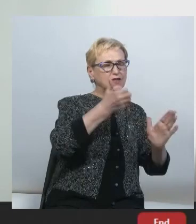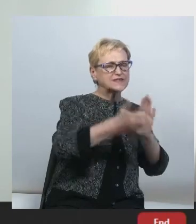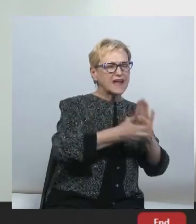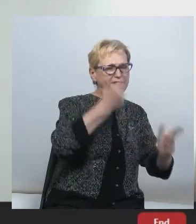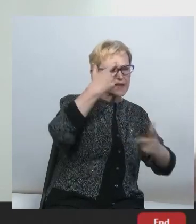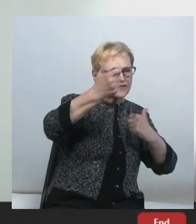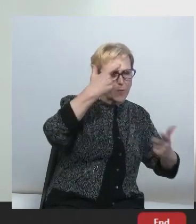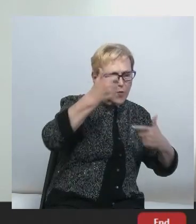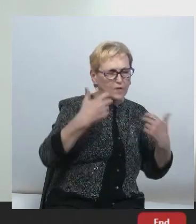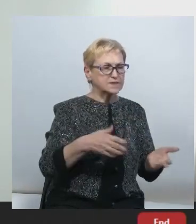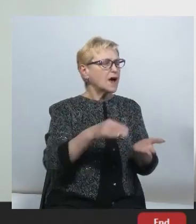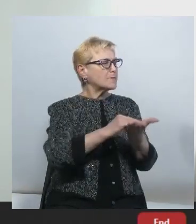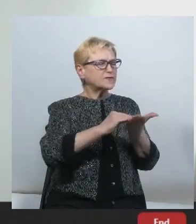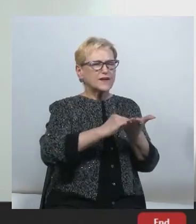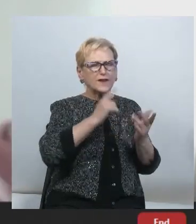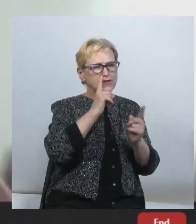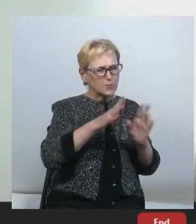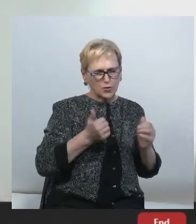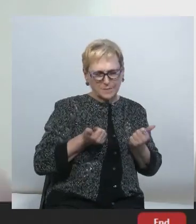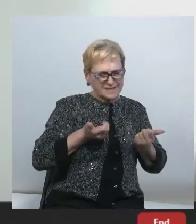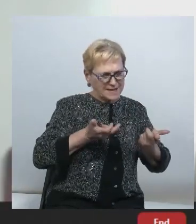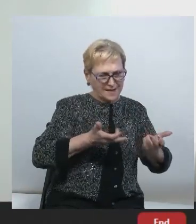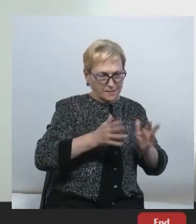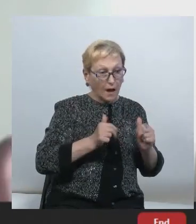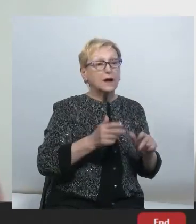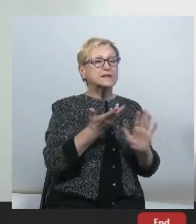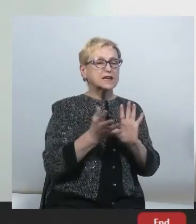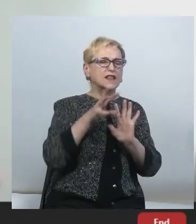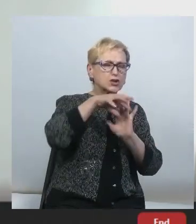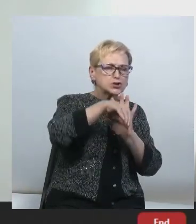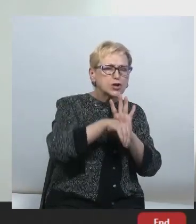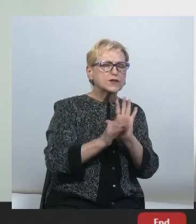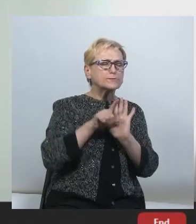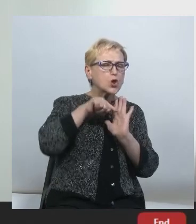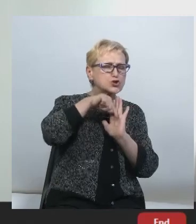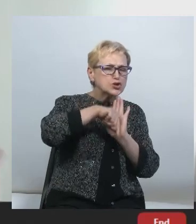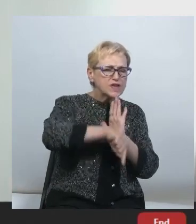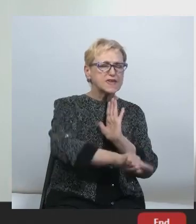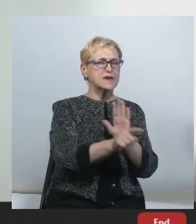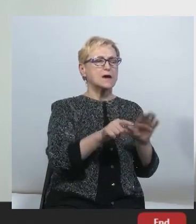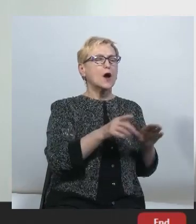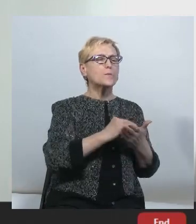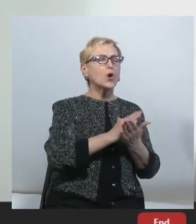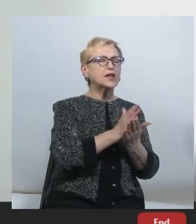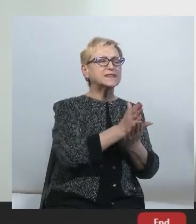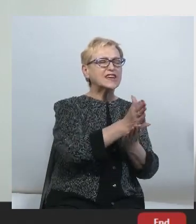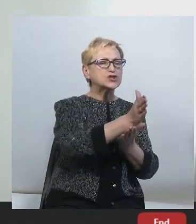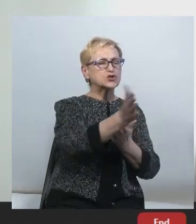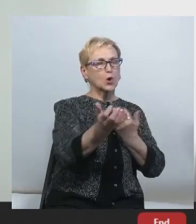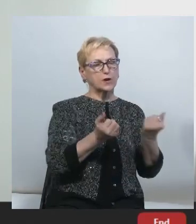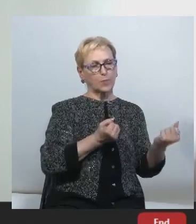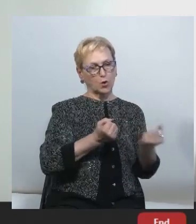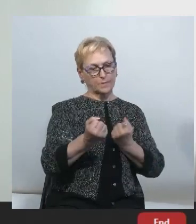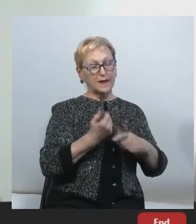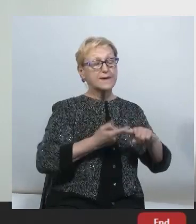що ми зараз не будемо повторити ці всі кліше, це лежить лише в площині політичної боротьби, яка,